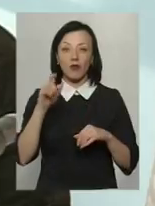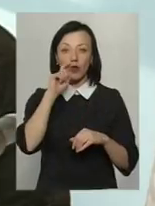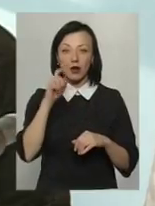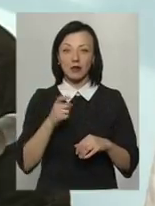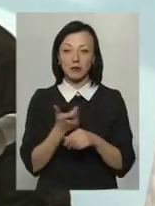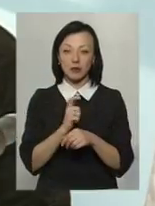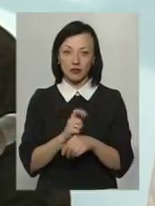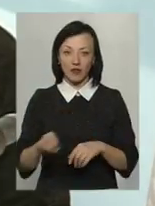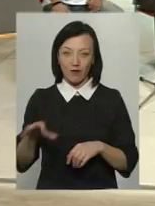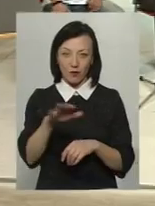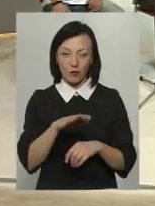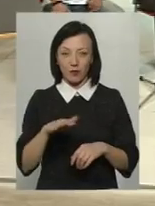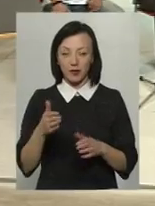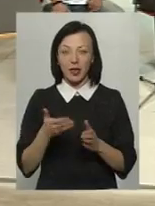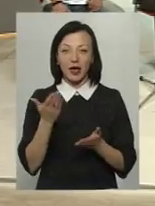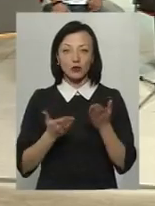Так само, я думаю, може бути